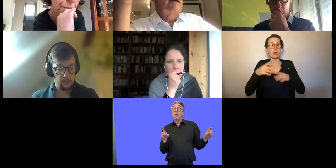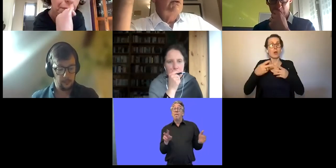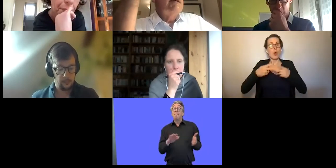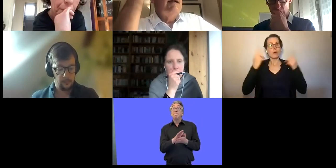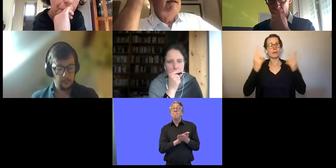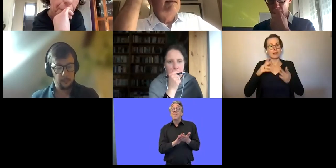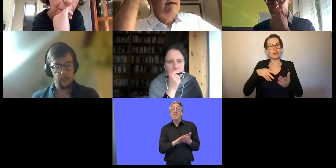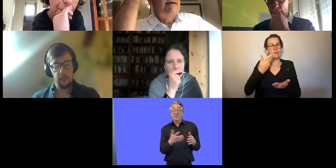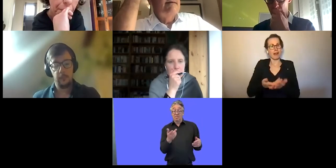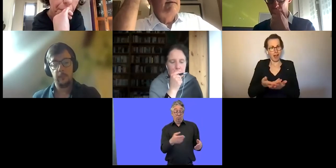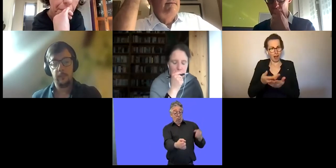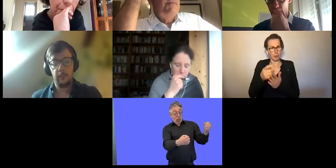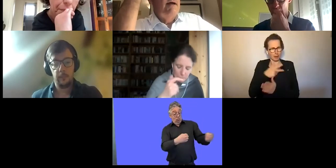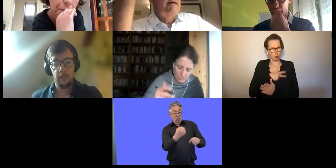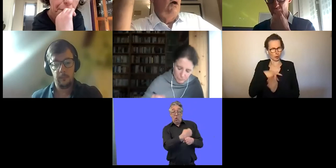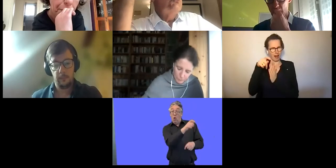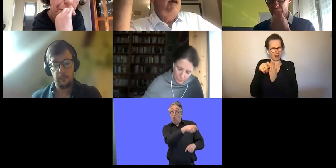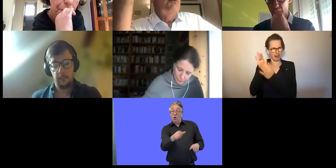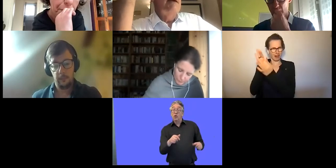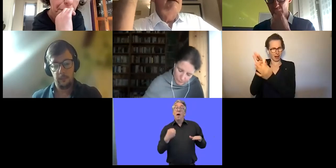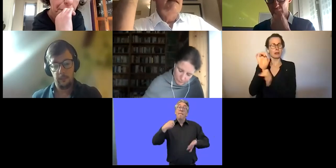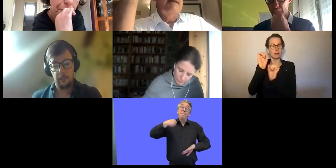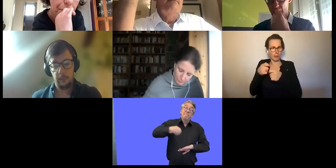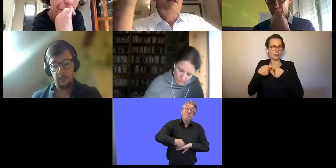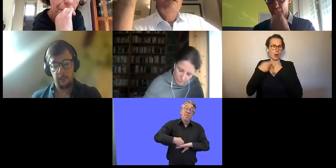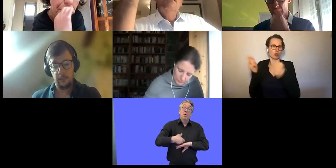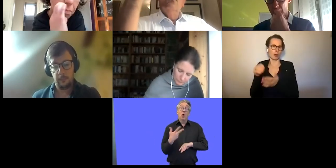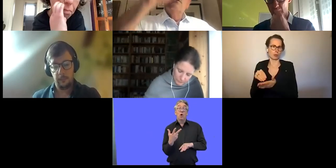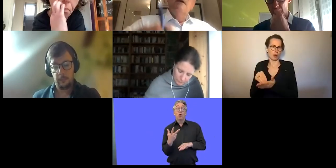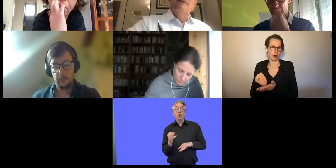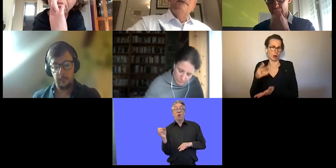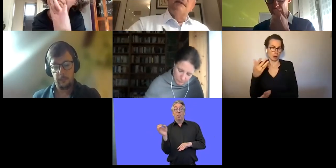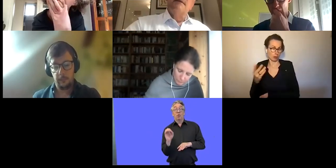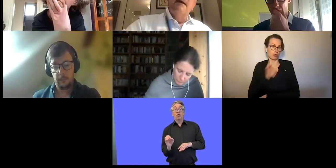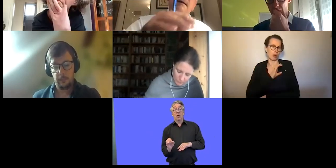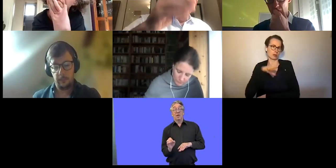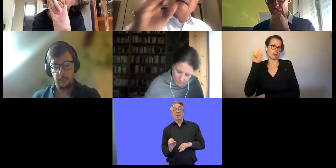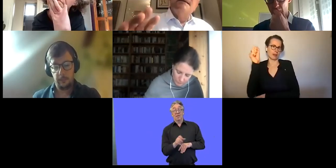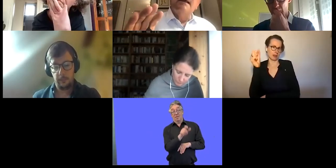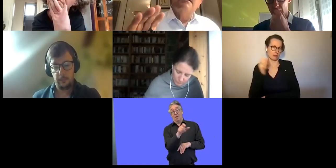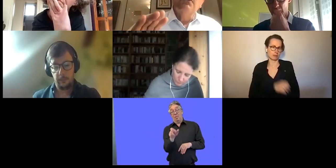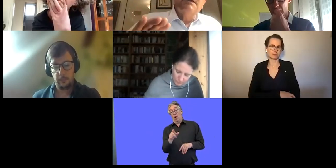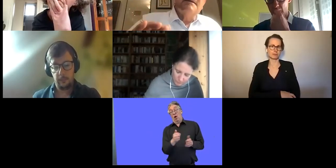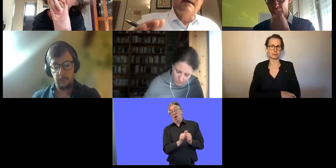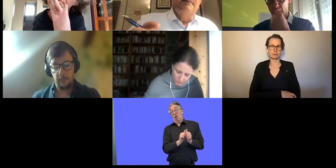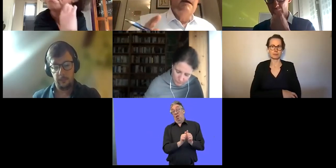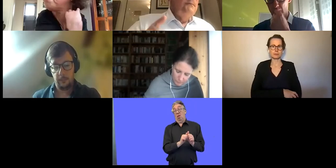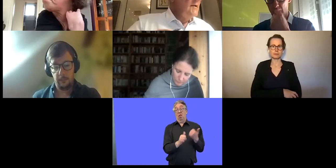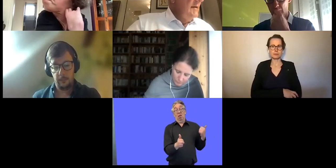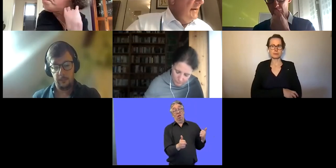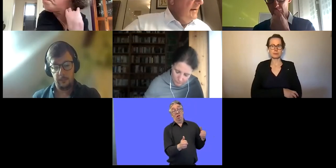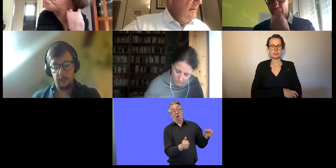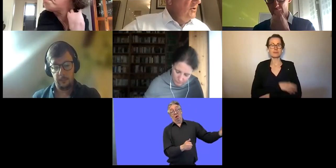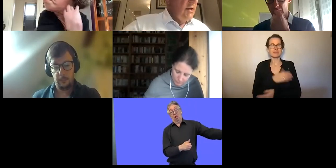nach sozialen Kriterien Ausschreibungen gewinnen. Und das ist ein großes Thema.